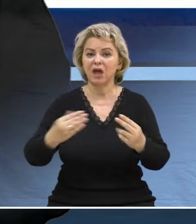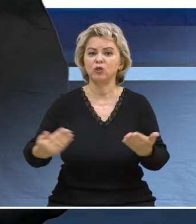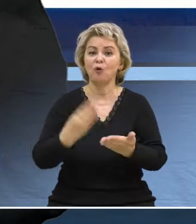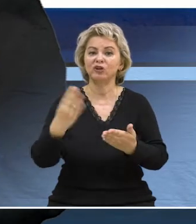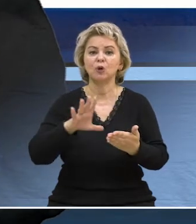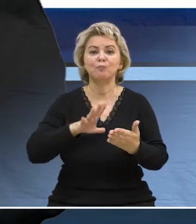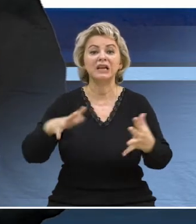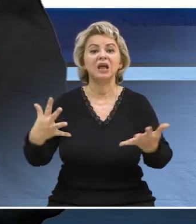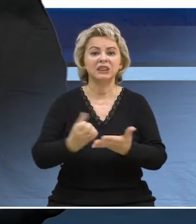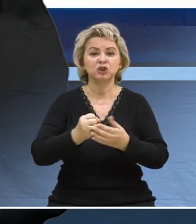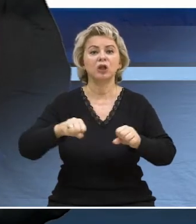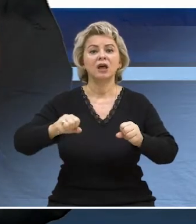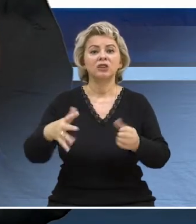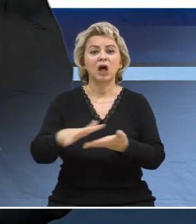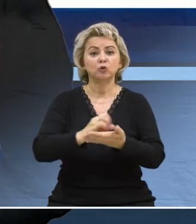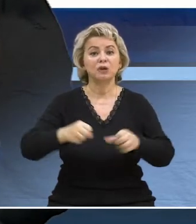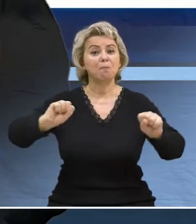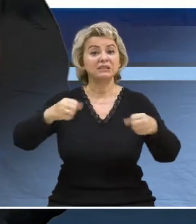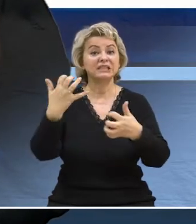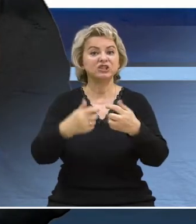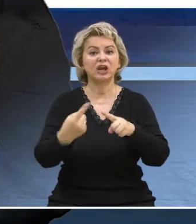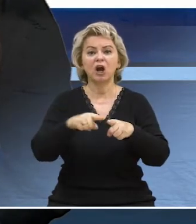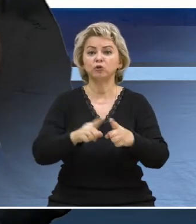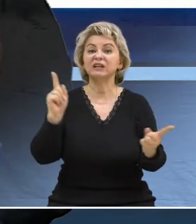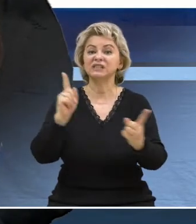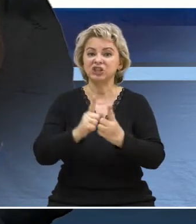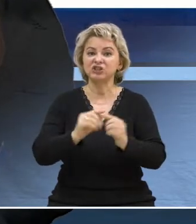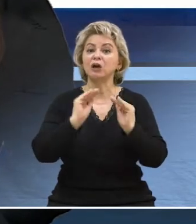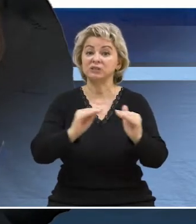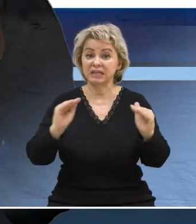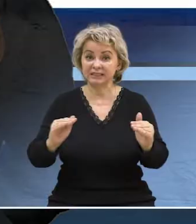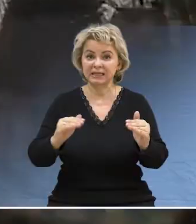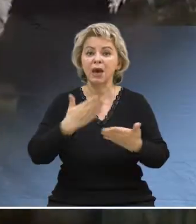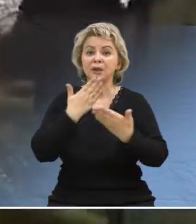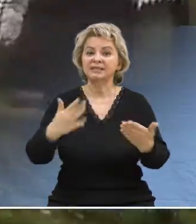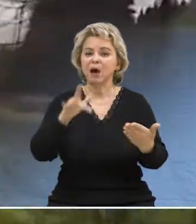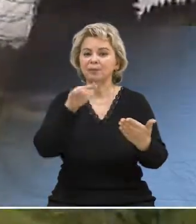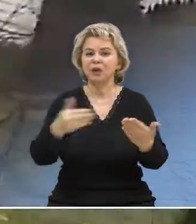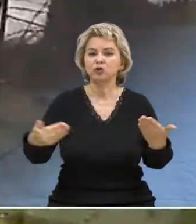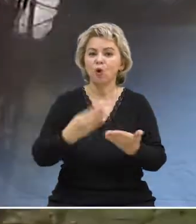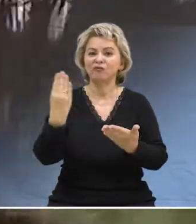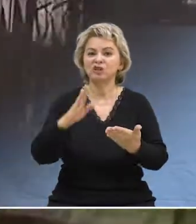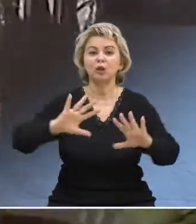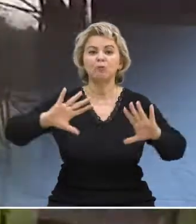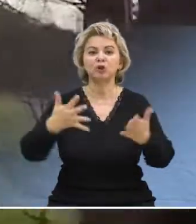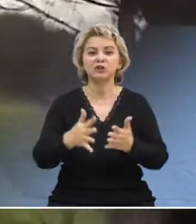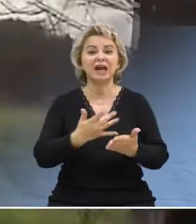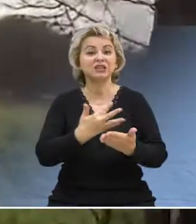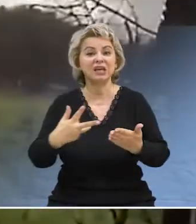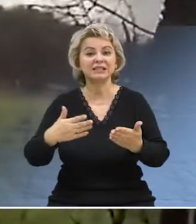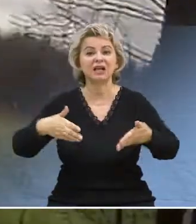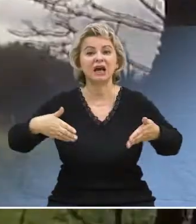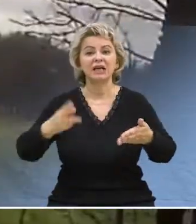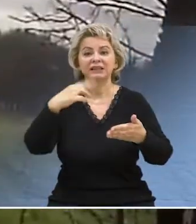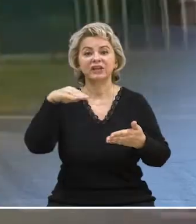Новошахтинске выявляли нарушителей мотоциклистов, среди которых нередко встречаются и подростки. За последнее время в Новошахтинске произошло